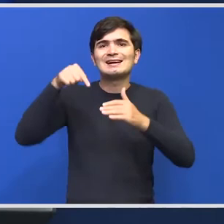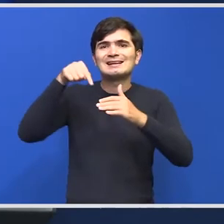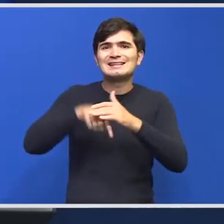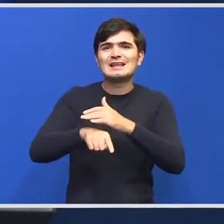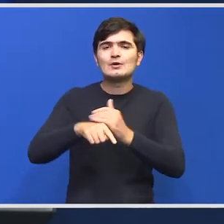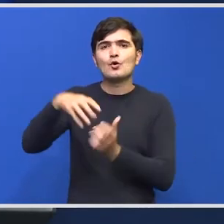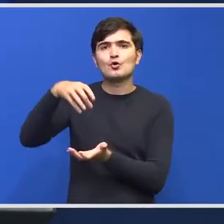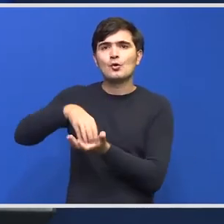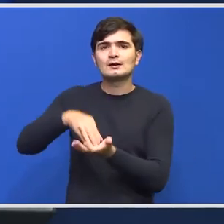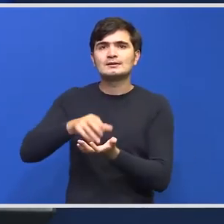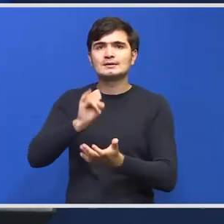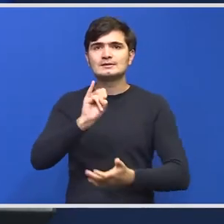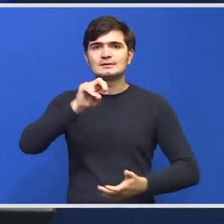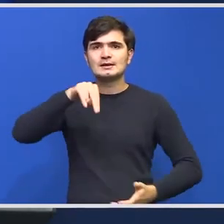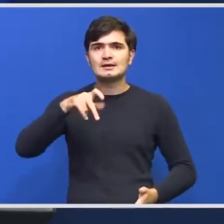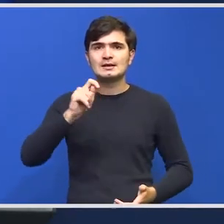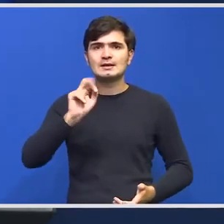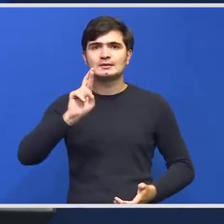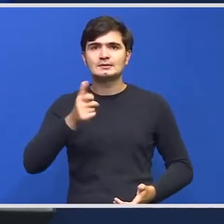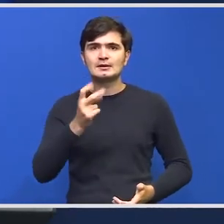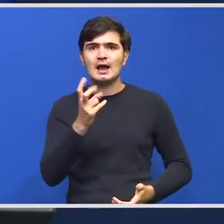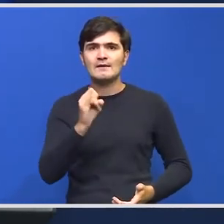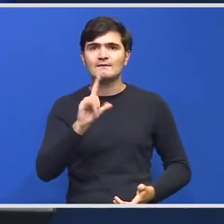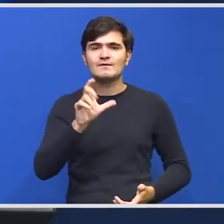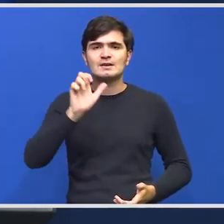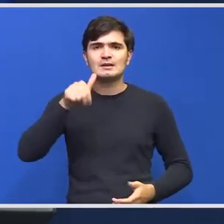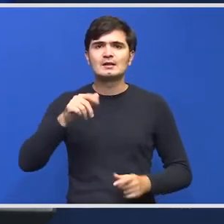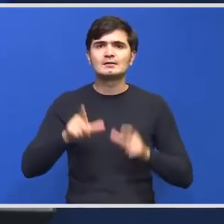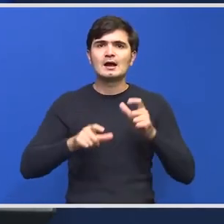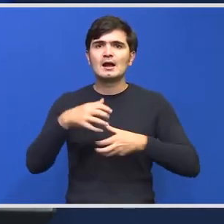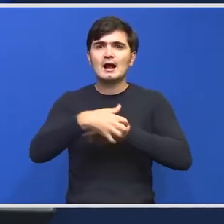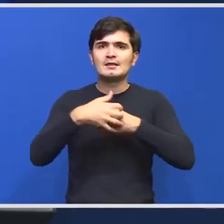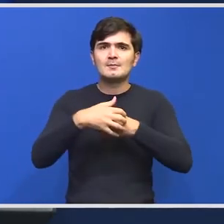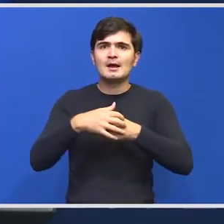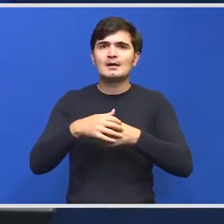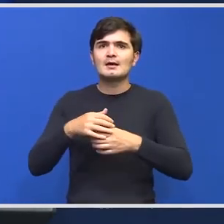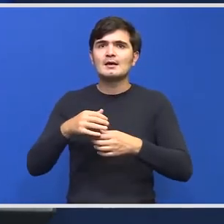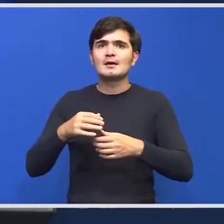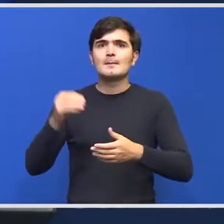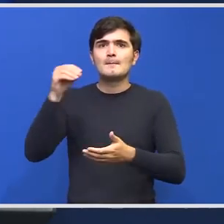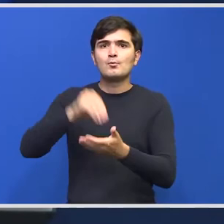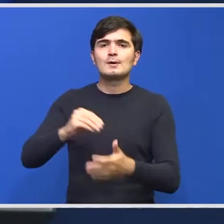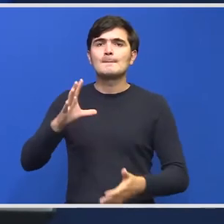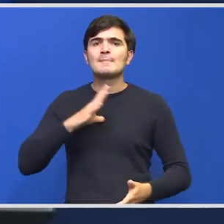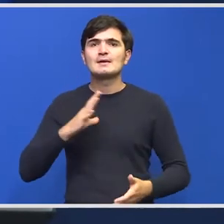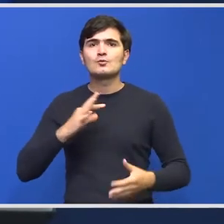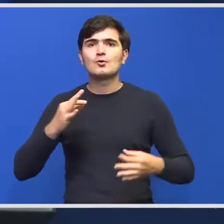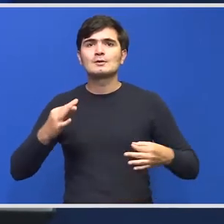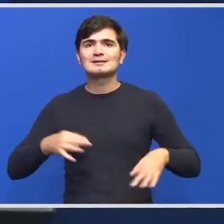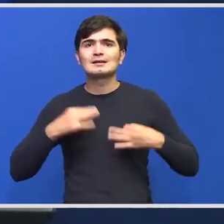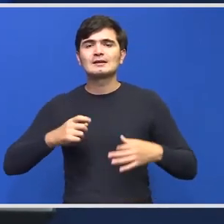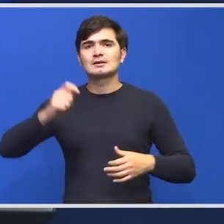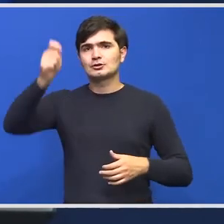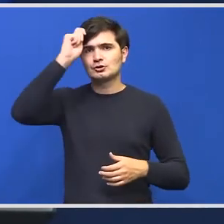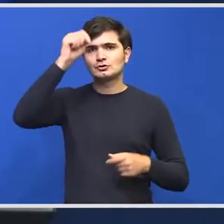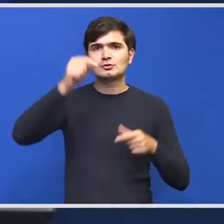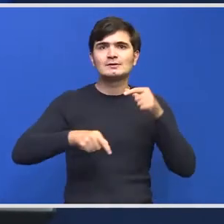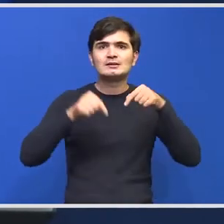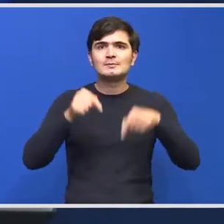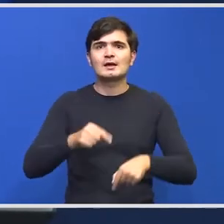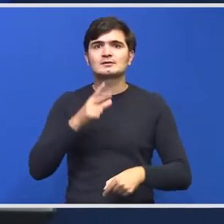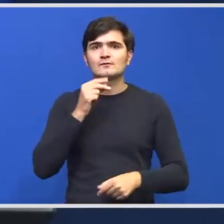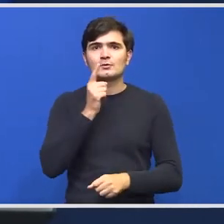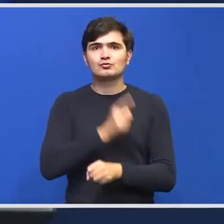producă um sau care atentează la siguranța și securitatea cetățeanului doar atât doar la asta se referă ordineața de urgență